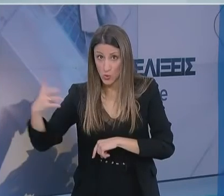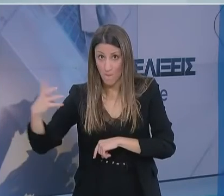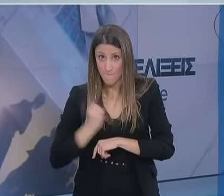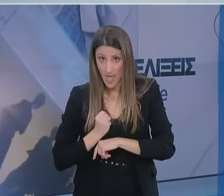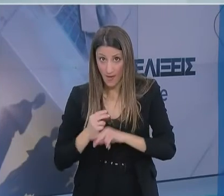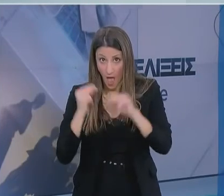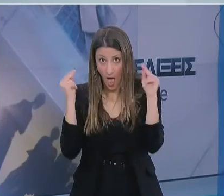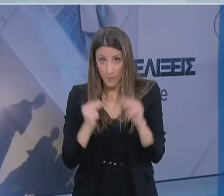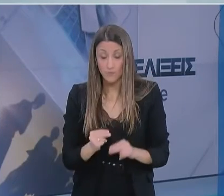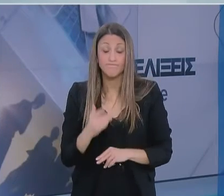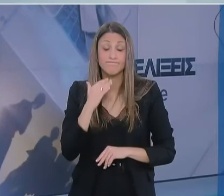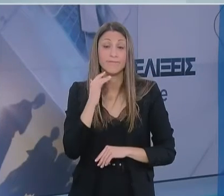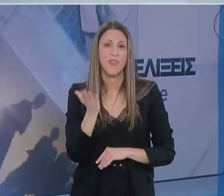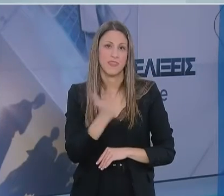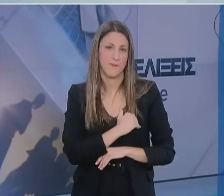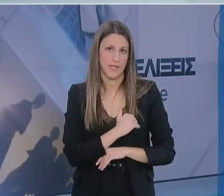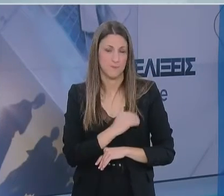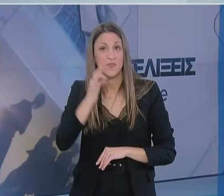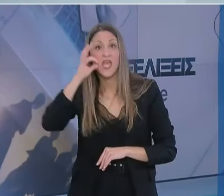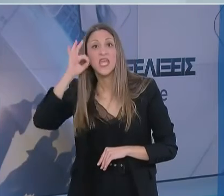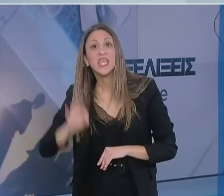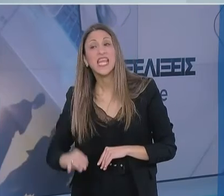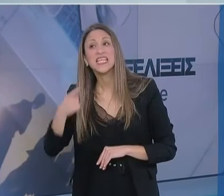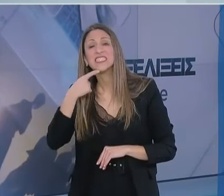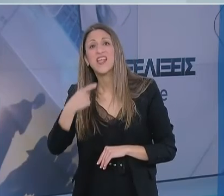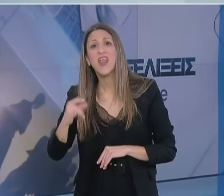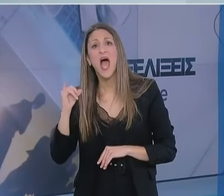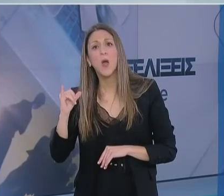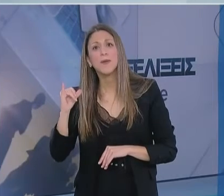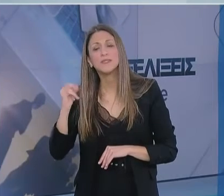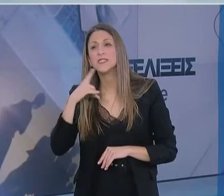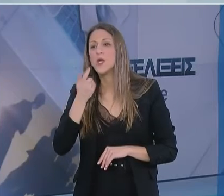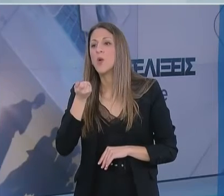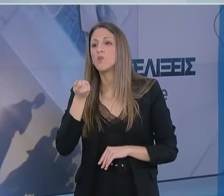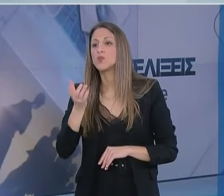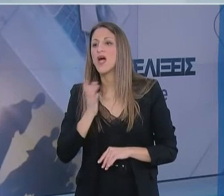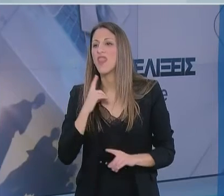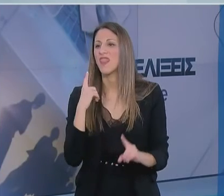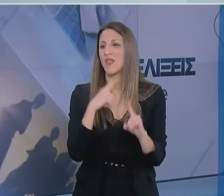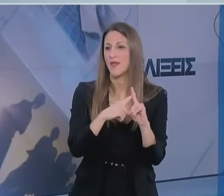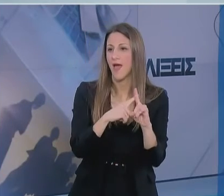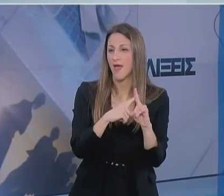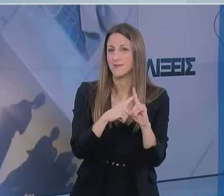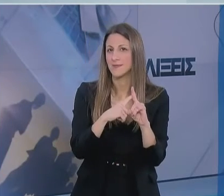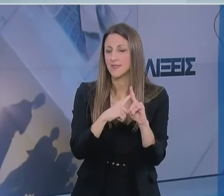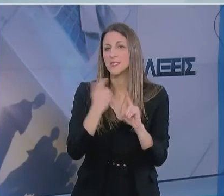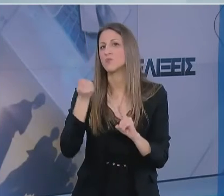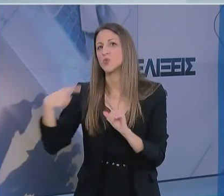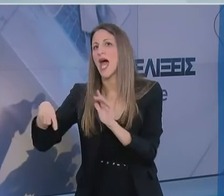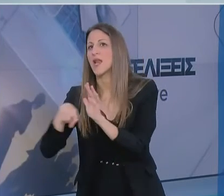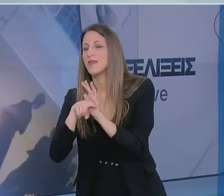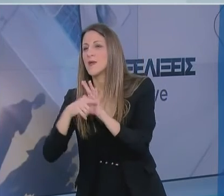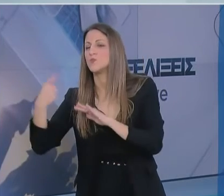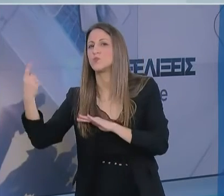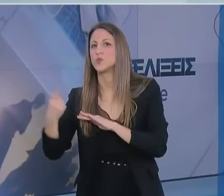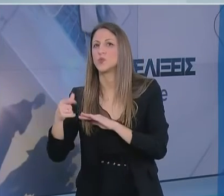φυσικά και οι Κινέζοι που τα έχουν δοκιμάσει δίνουν αυτό που ονομάζουμε ευαισθησία και ειδικότητα στα τεστ, δηλαδή τα πόσα είναι θετικά από αυτά που έχουν τον ιό και πόσα είναι